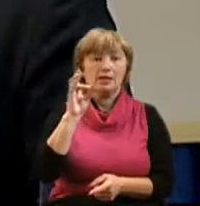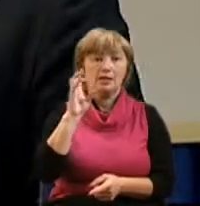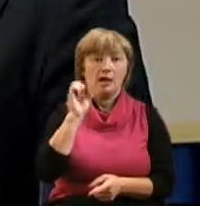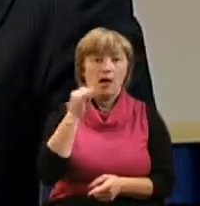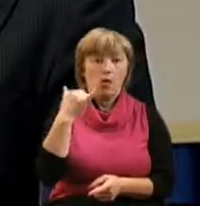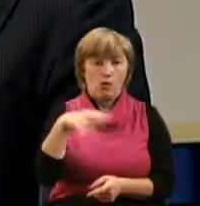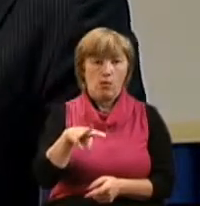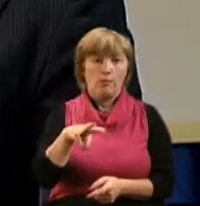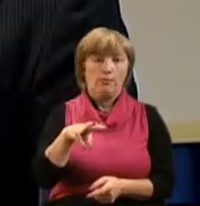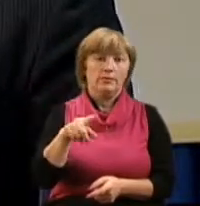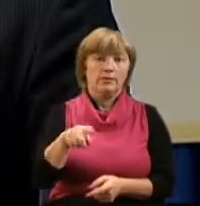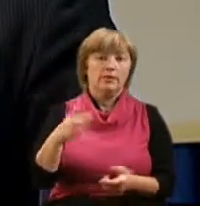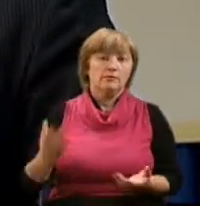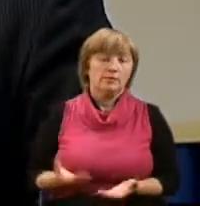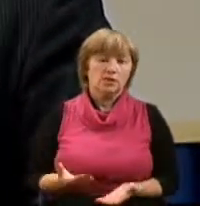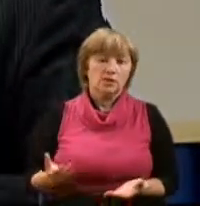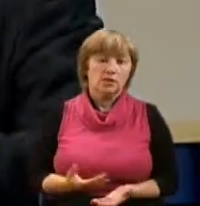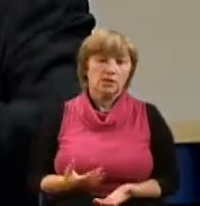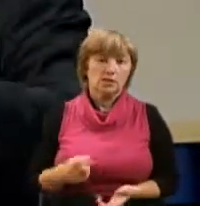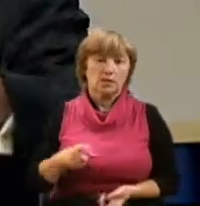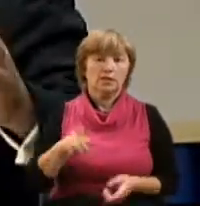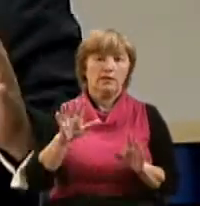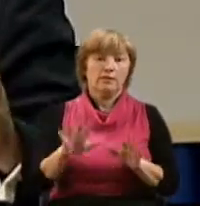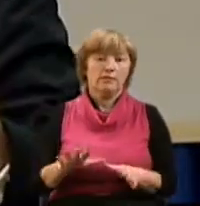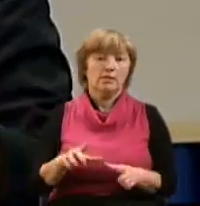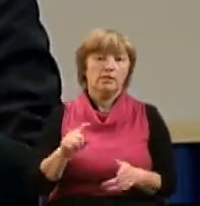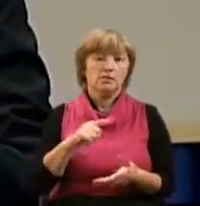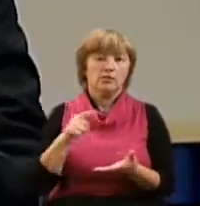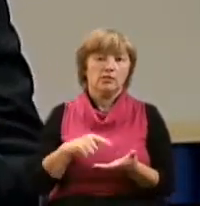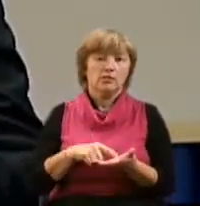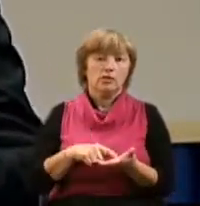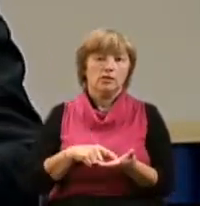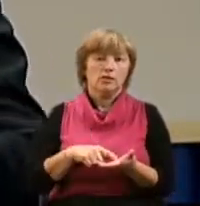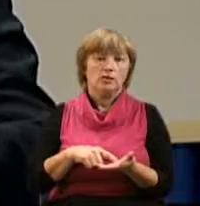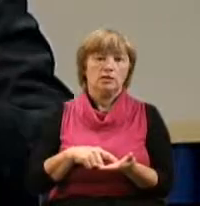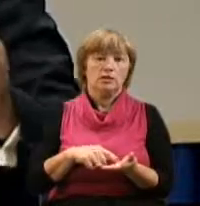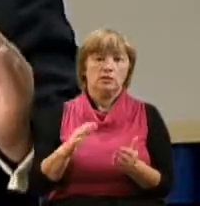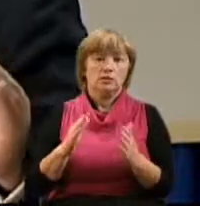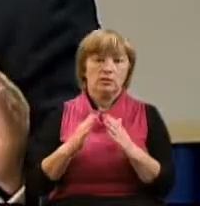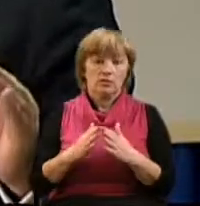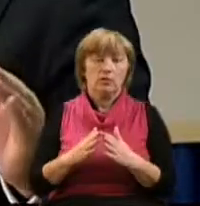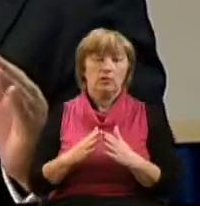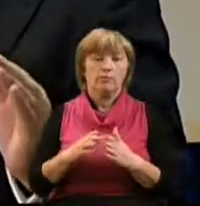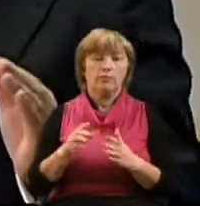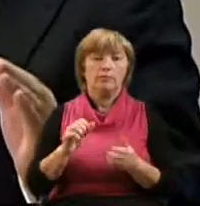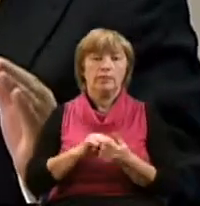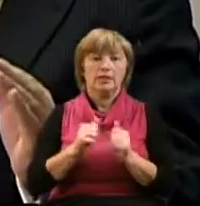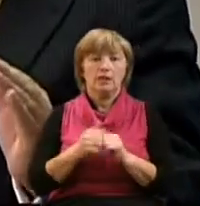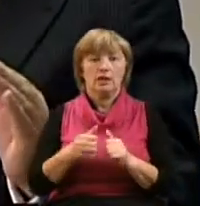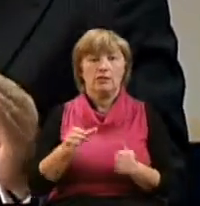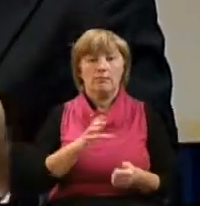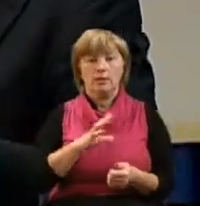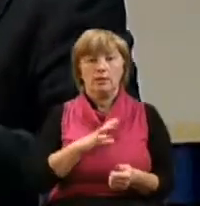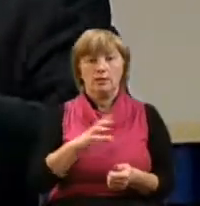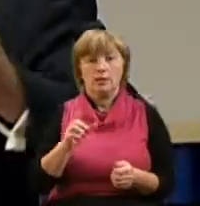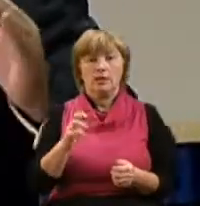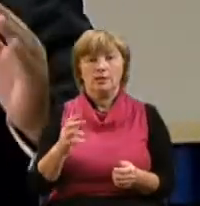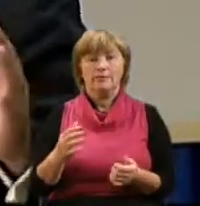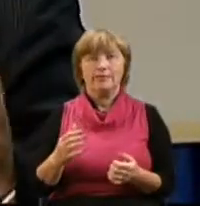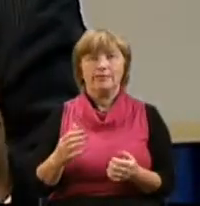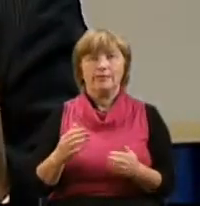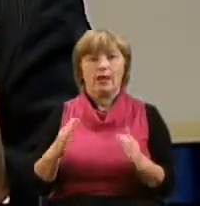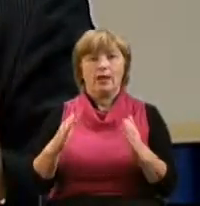он жил, и мы знаем, что это место, город этот Капернаум, и дом Петра стал своего рода резиденцией